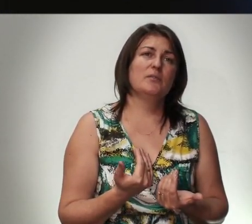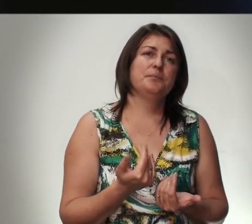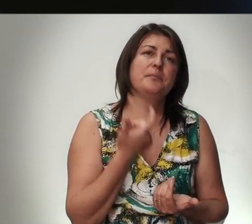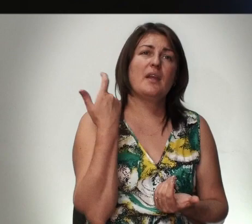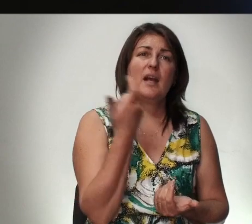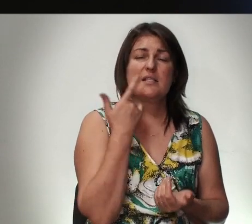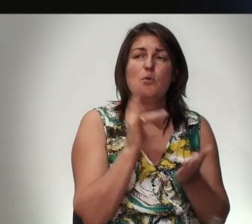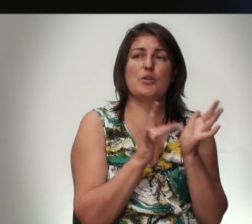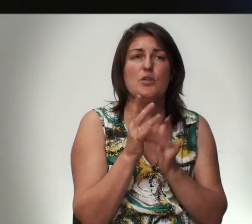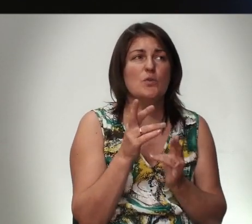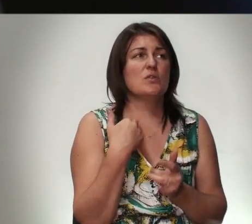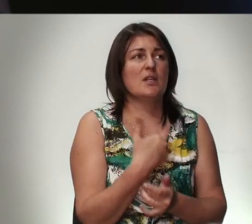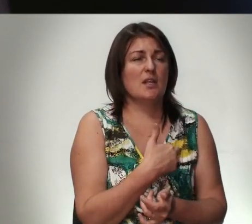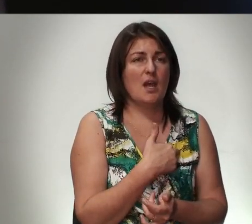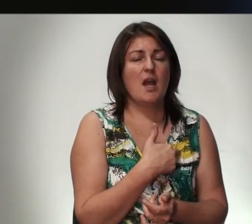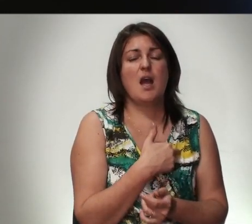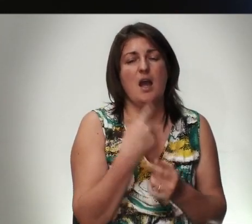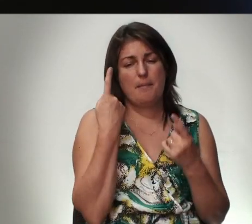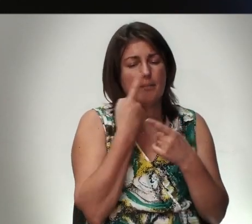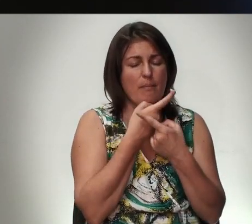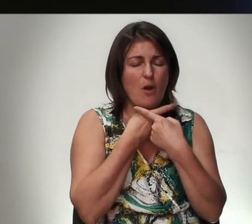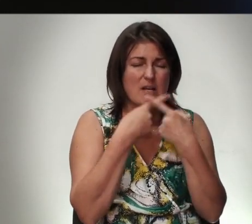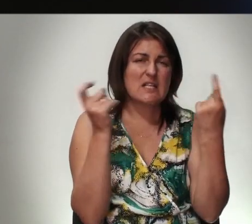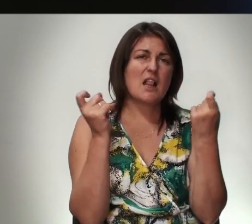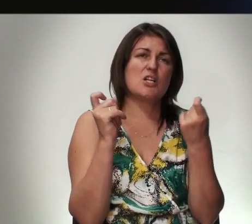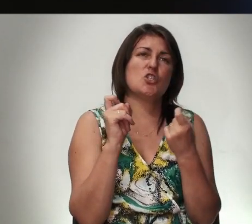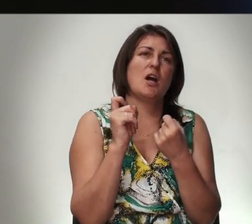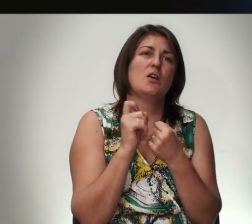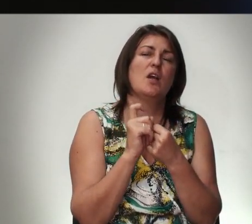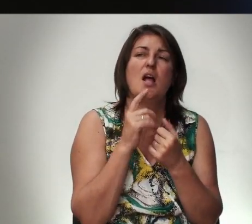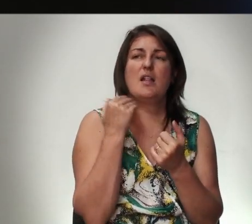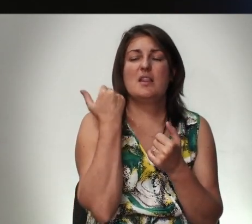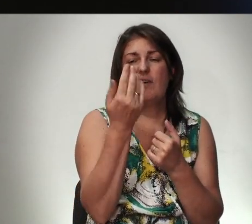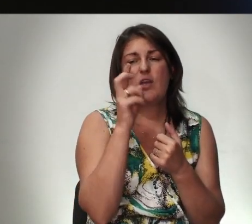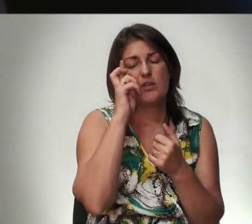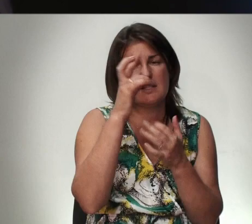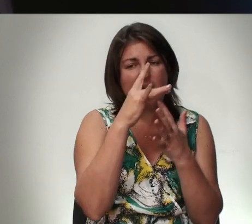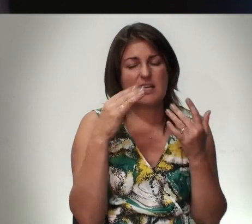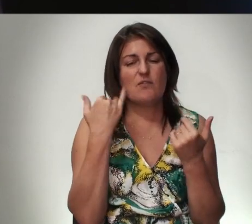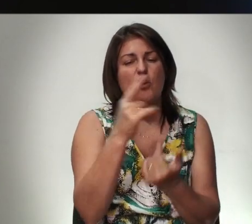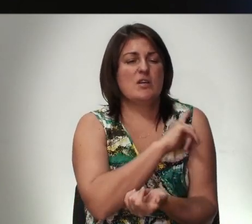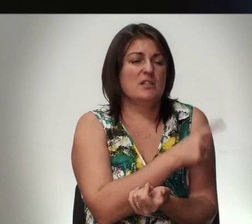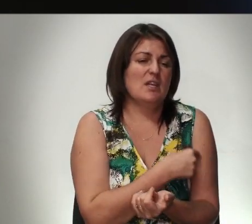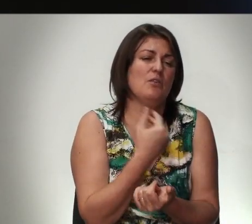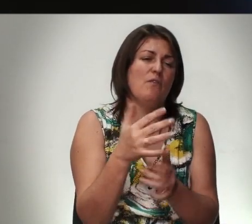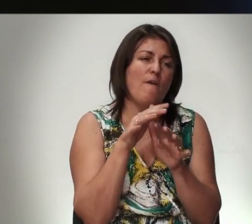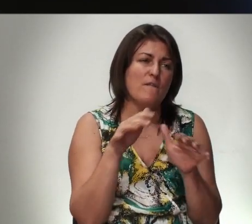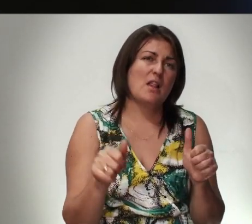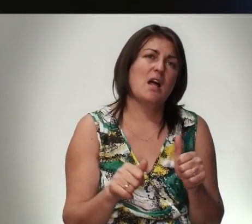Господь Иисус Я Провозвышаю Твое Царство И Твою Силу И Твою Власть